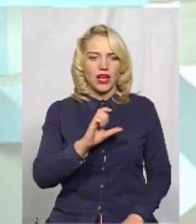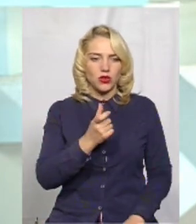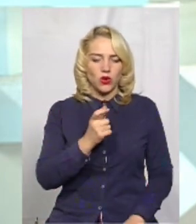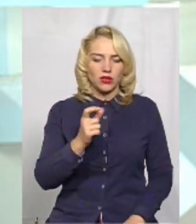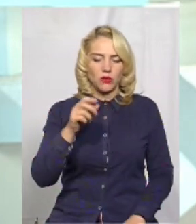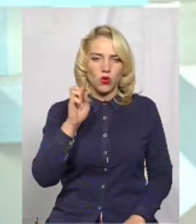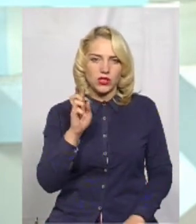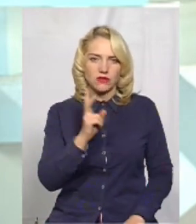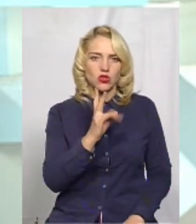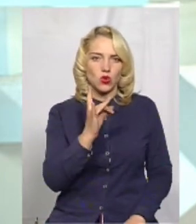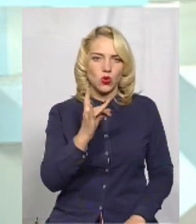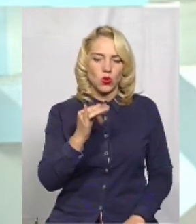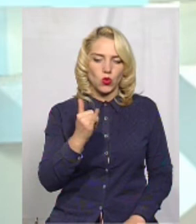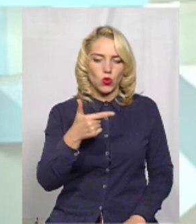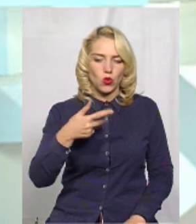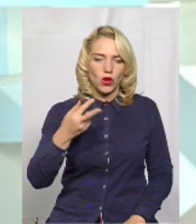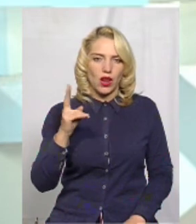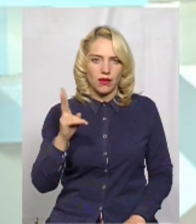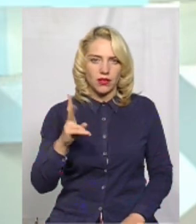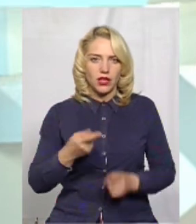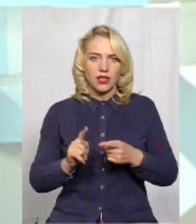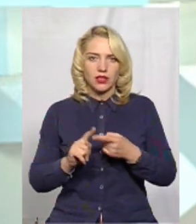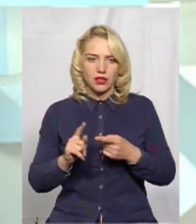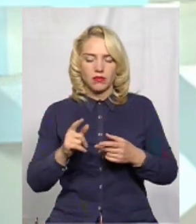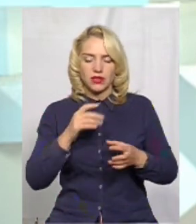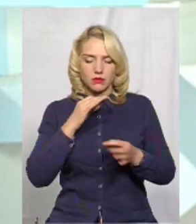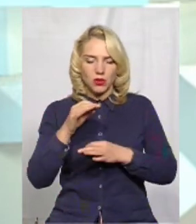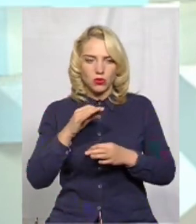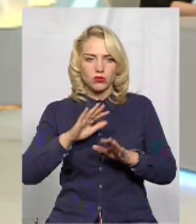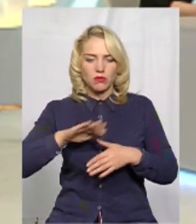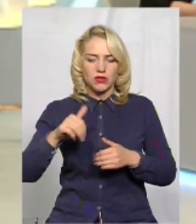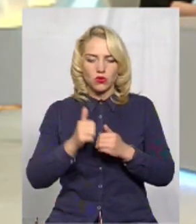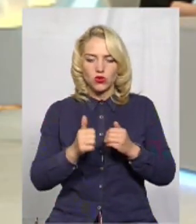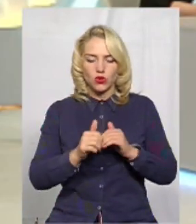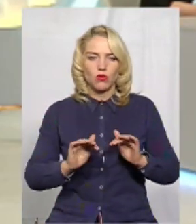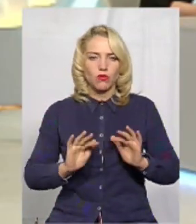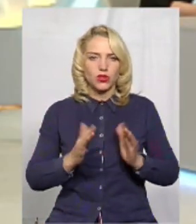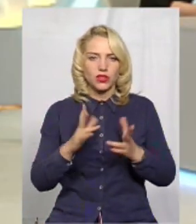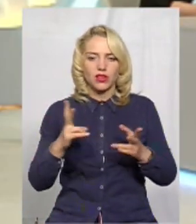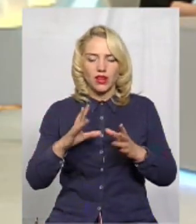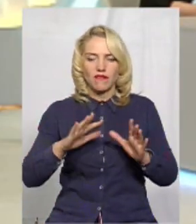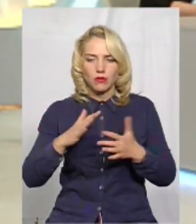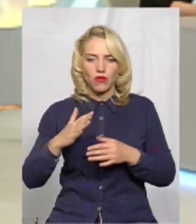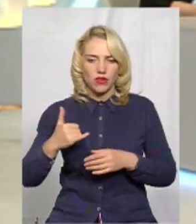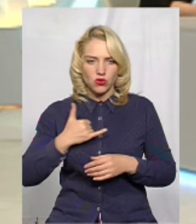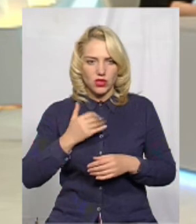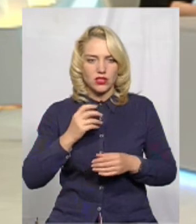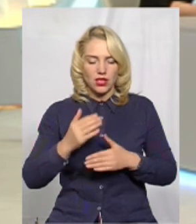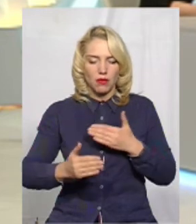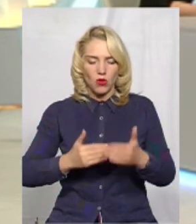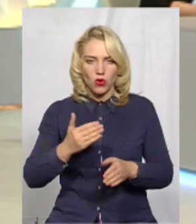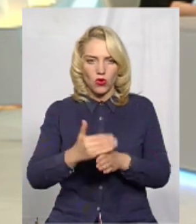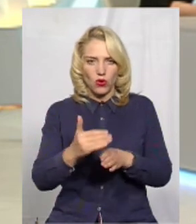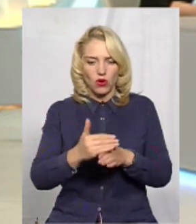Кругляком. Ми практично спілкуємося після кожної тої події, яка у нас відбувається, і як ми по кроку вийдемо до опального